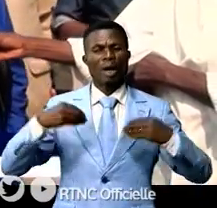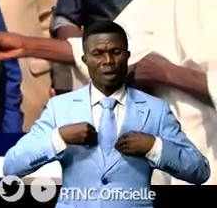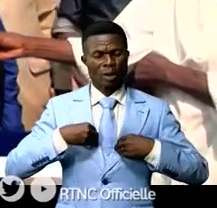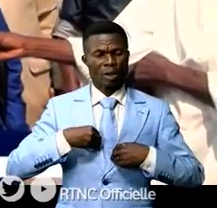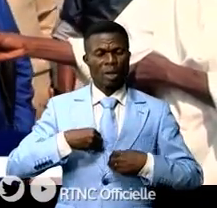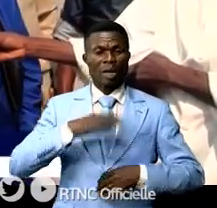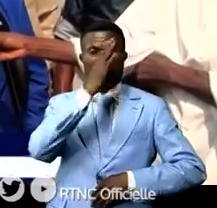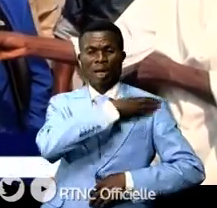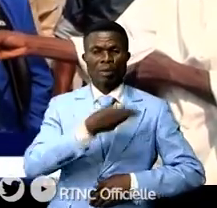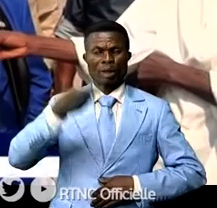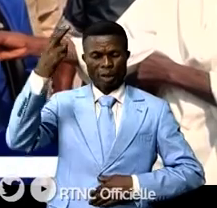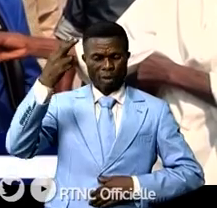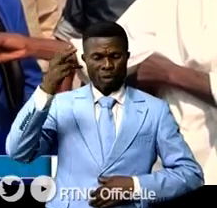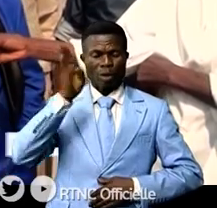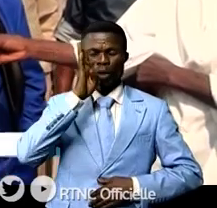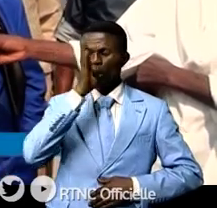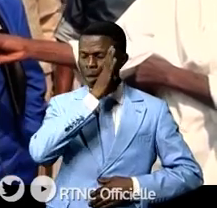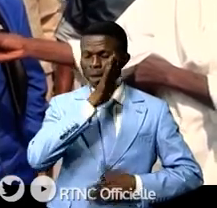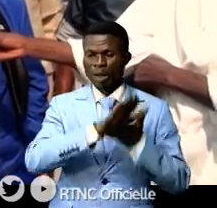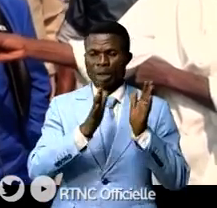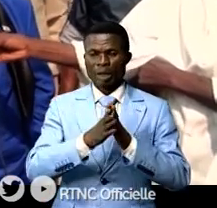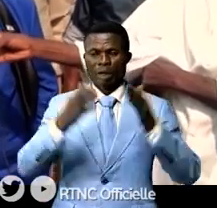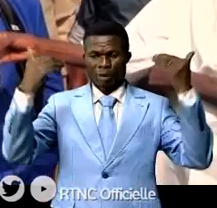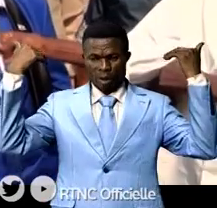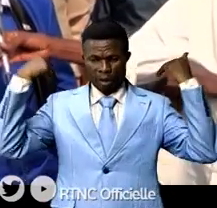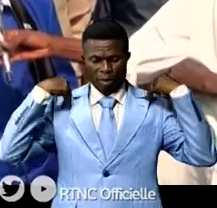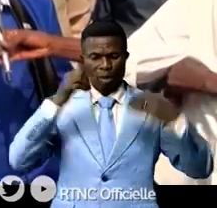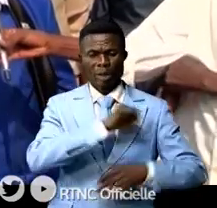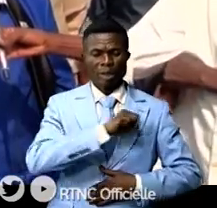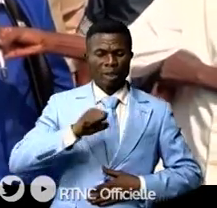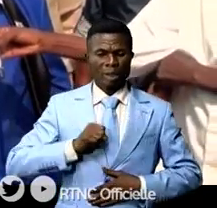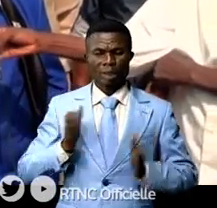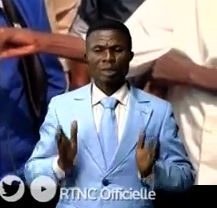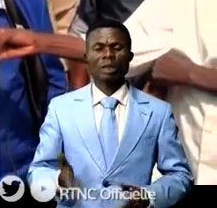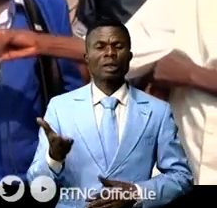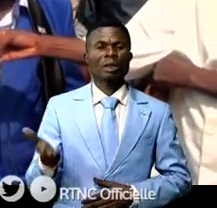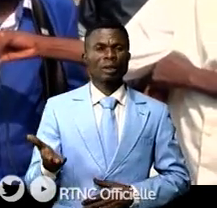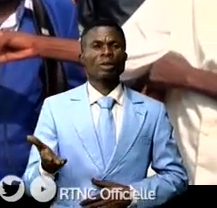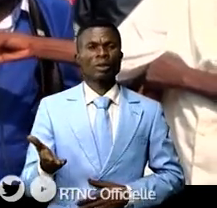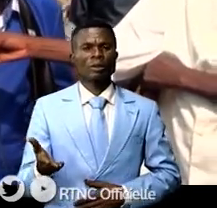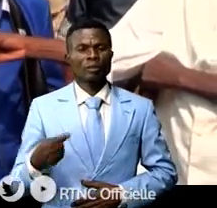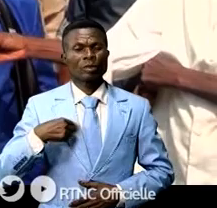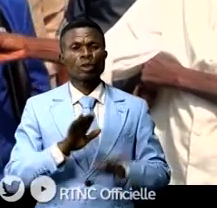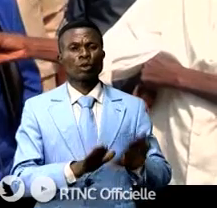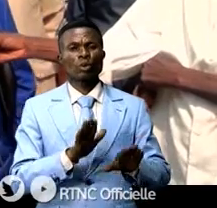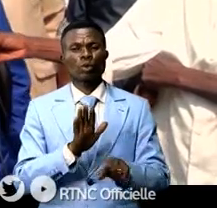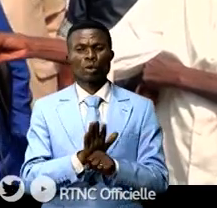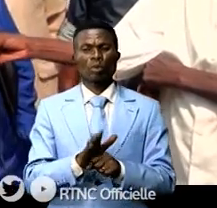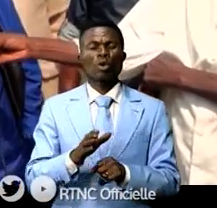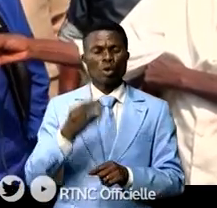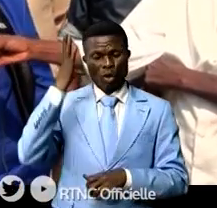élévation du sénateur Modeste Bahati en qualité du président du Sénat nous attendons beaucoup de lui